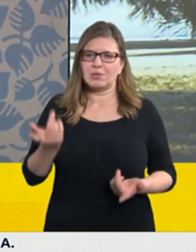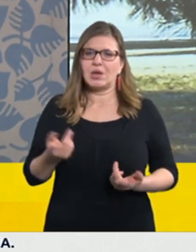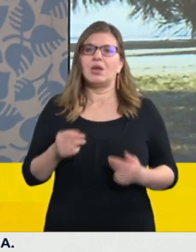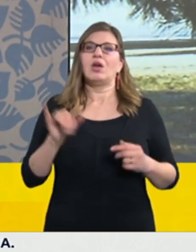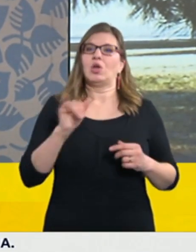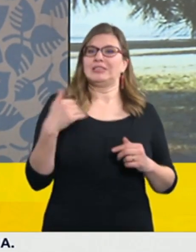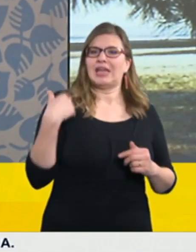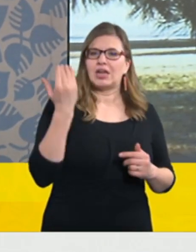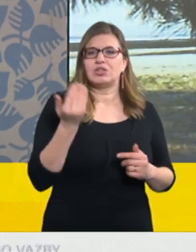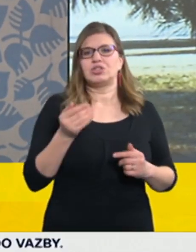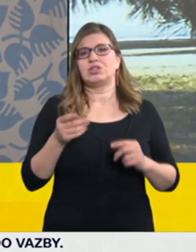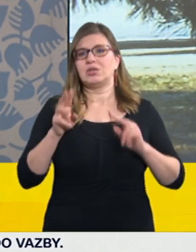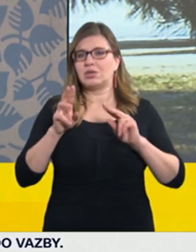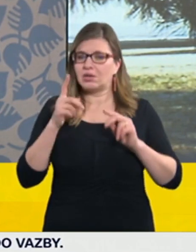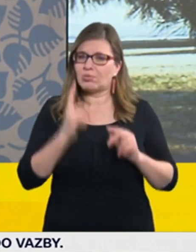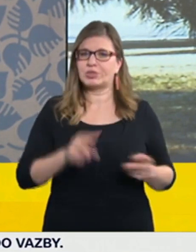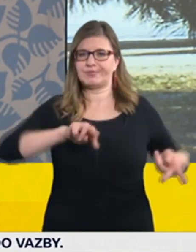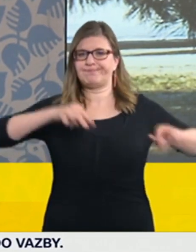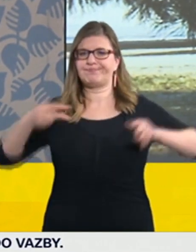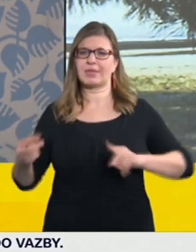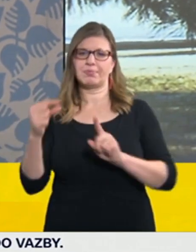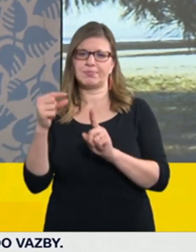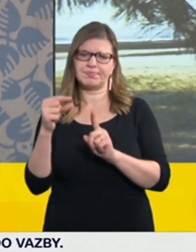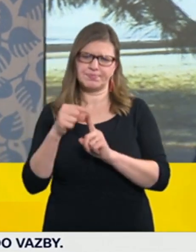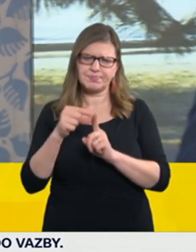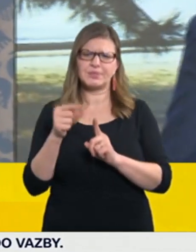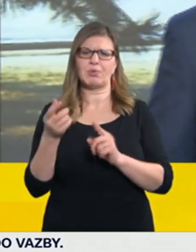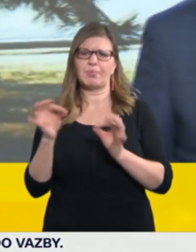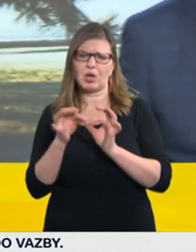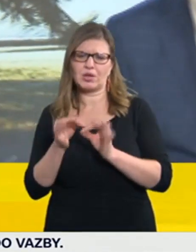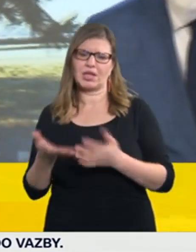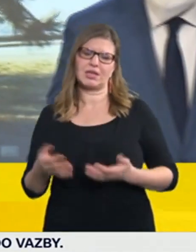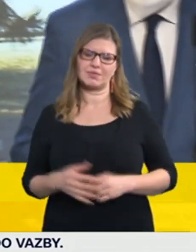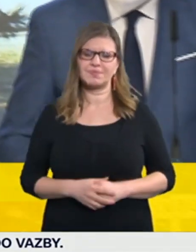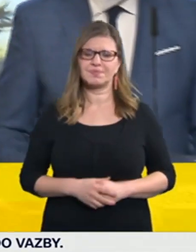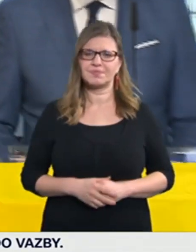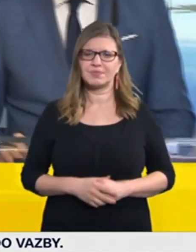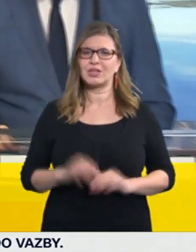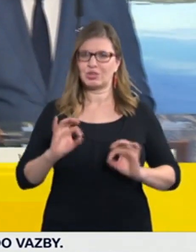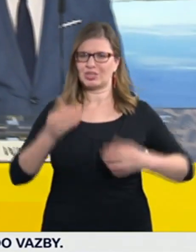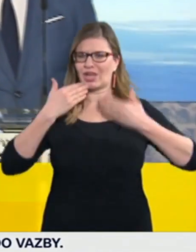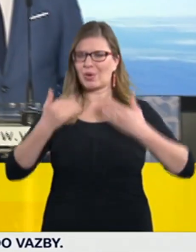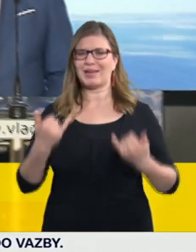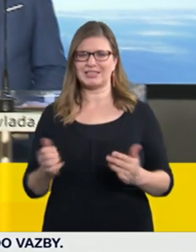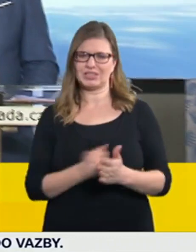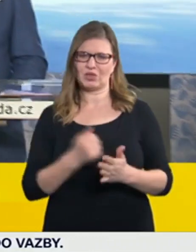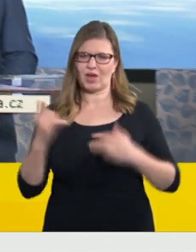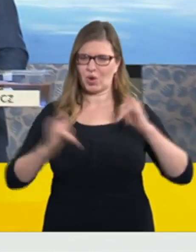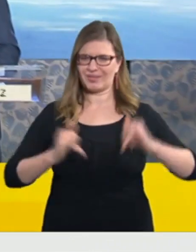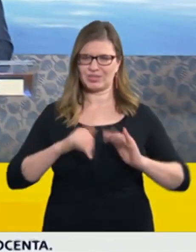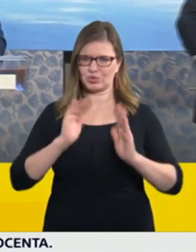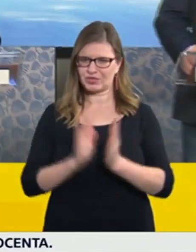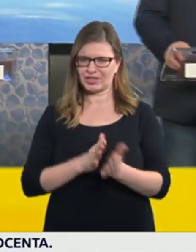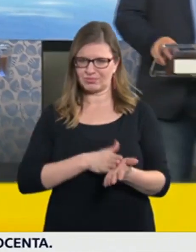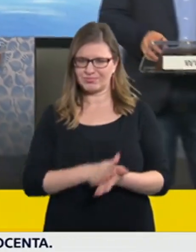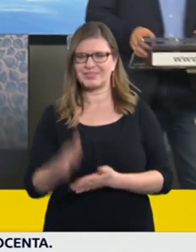by samozřejmě nebyla úplně příjemná. Tak děkujeme a z dnešní tiskové konference je to vše, hezký večer. Děkujeme,